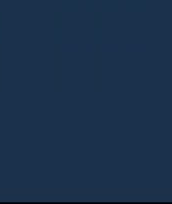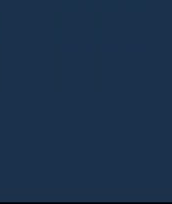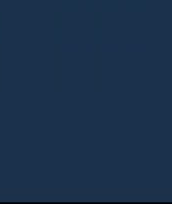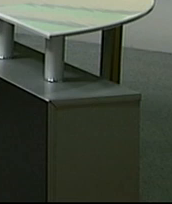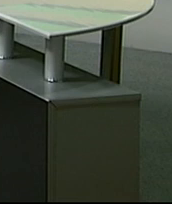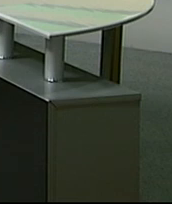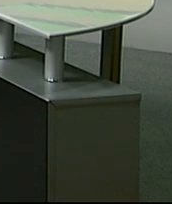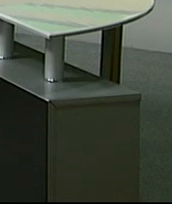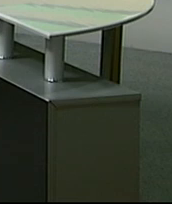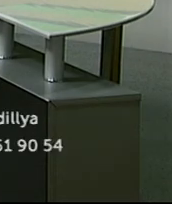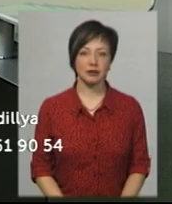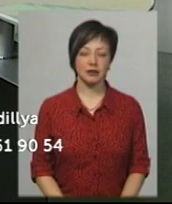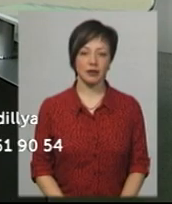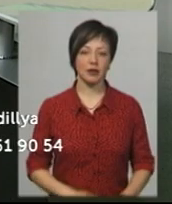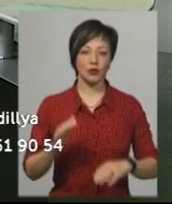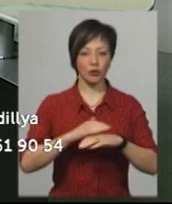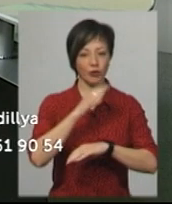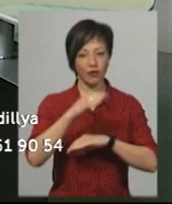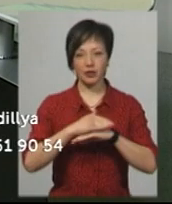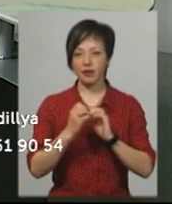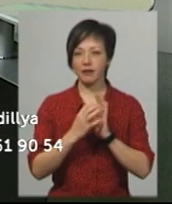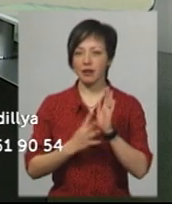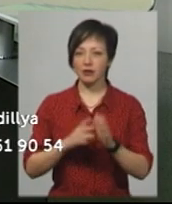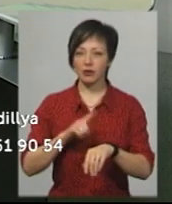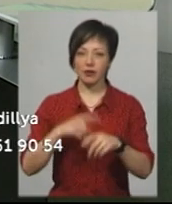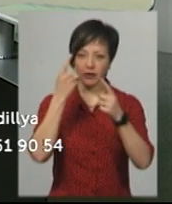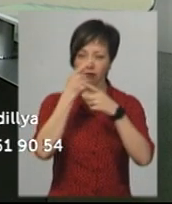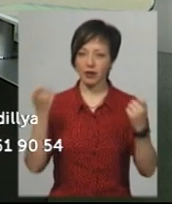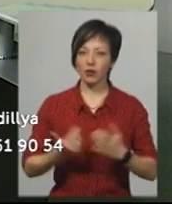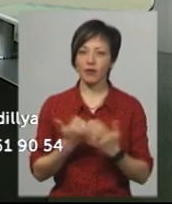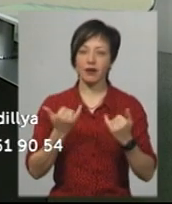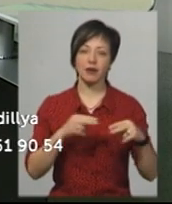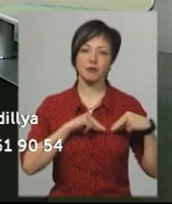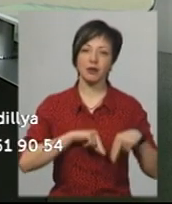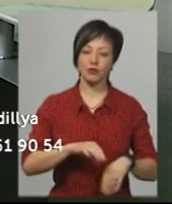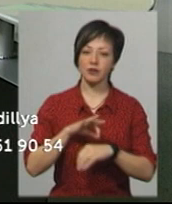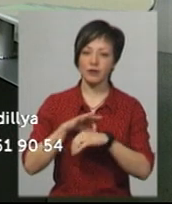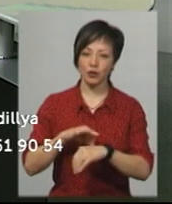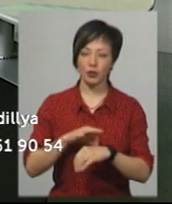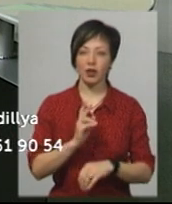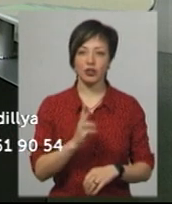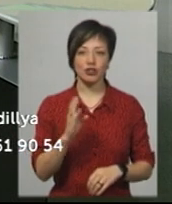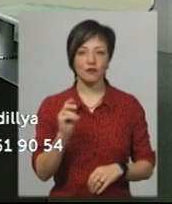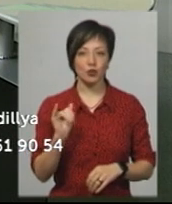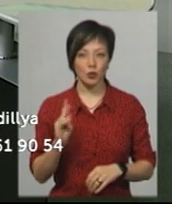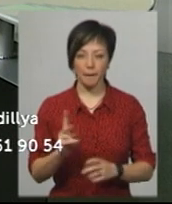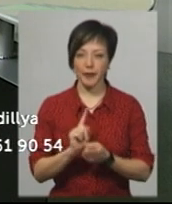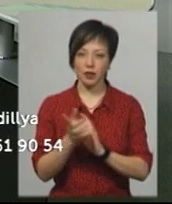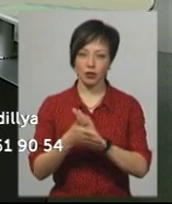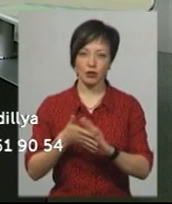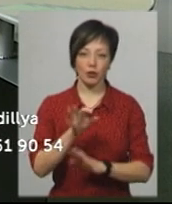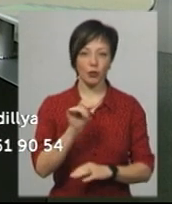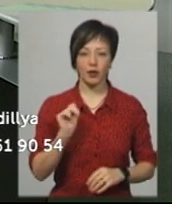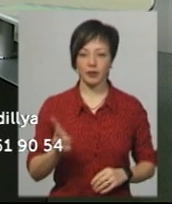Музика Доброго вечора, 19 на годинку. В ефірі новини. У студії для вас працює ведуча Катерина Шевчук. На жест